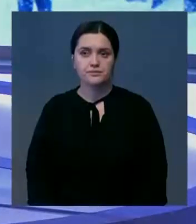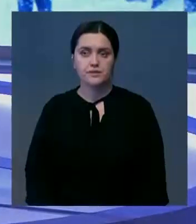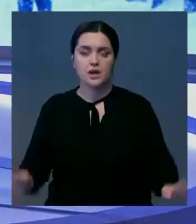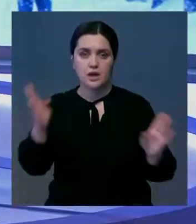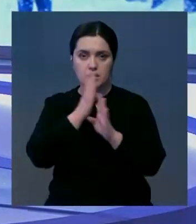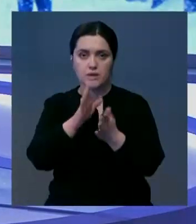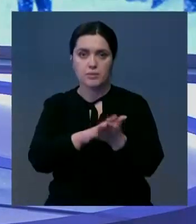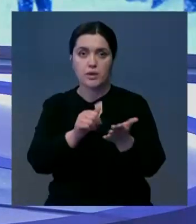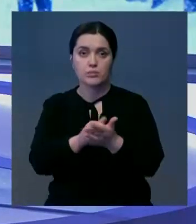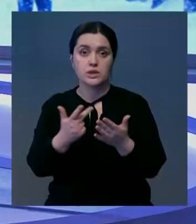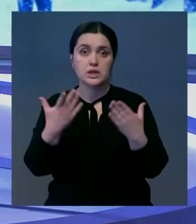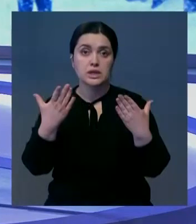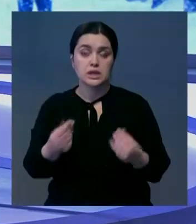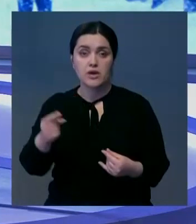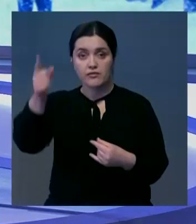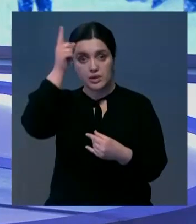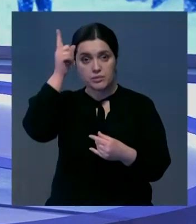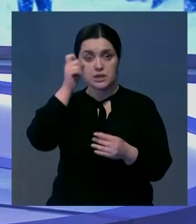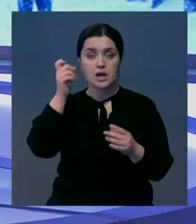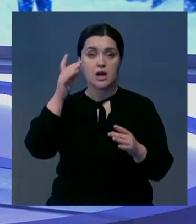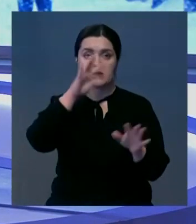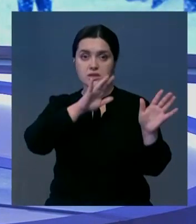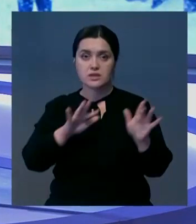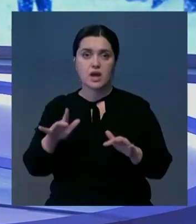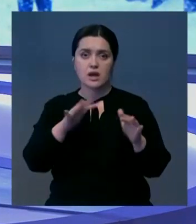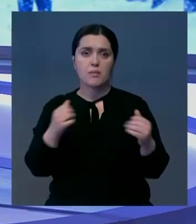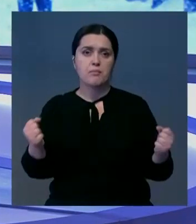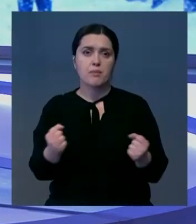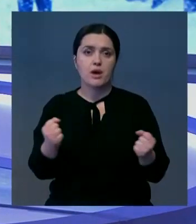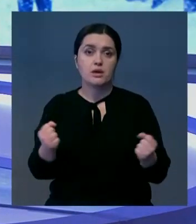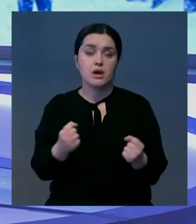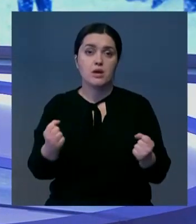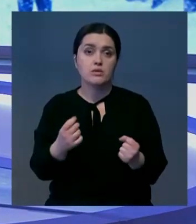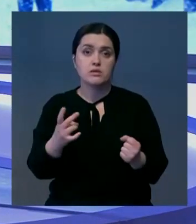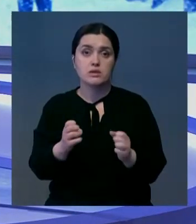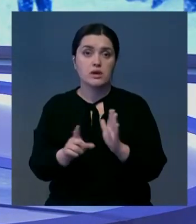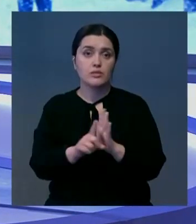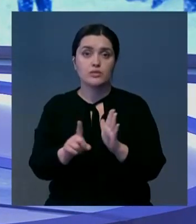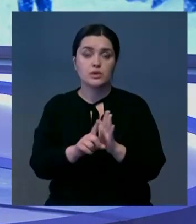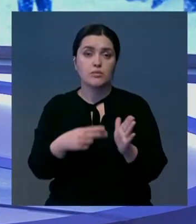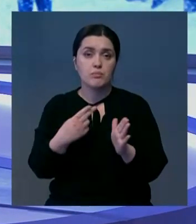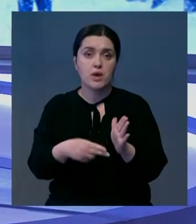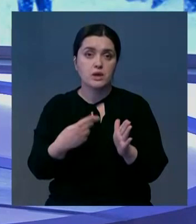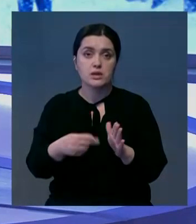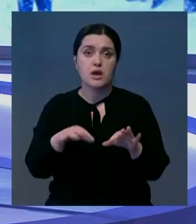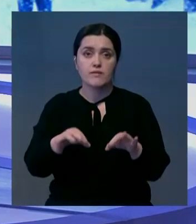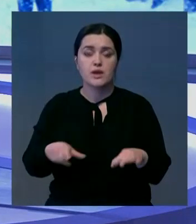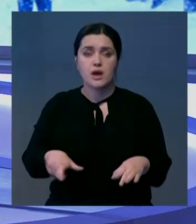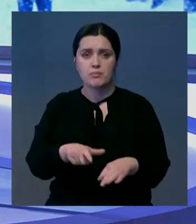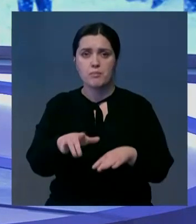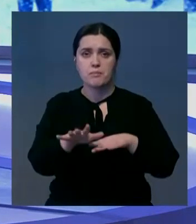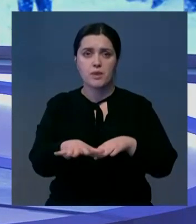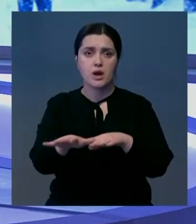Непогода уже третий день бушует и в Германии. Из-за снегопада и аномальных морозов в некоторых городах не курсируют поезда. На автобанах